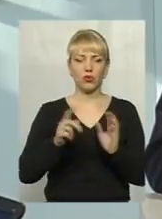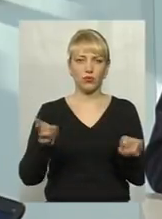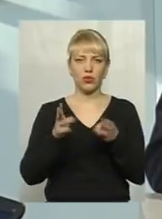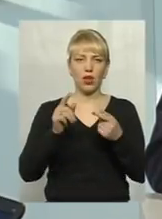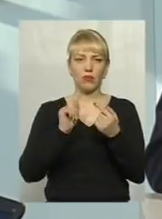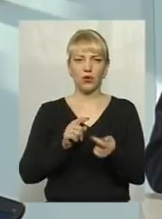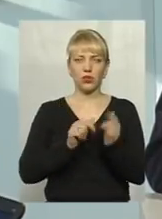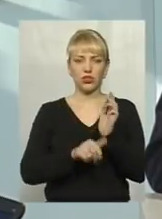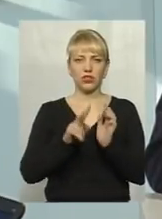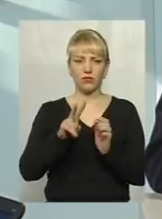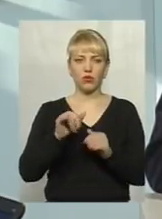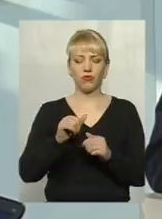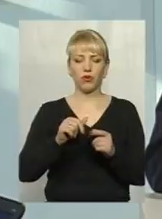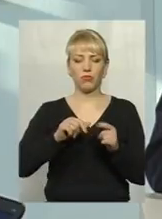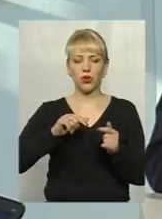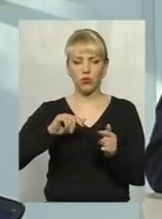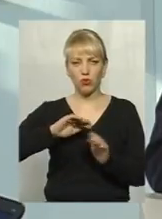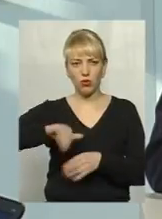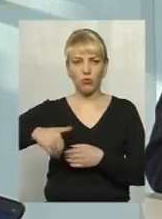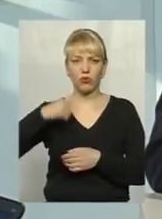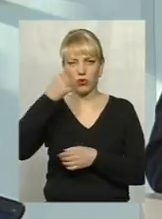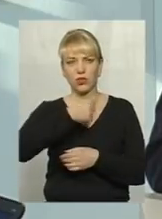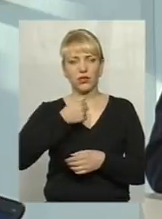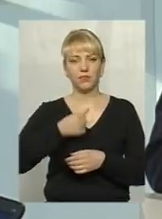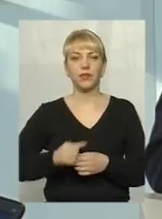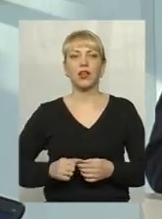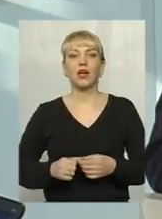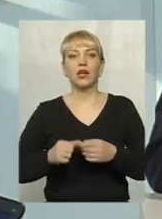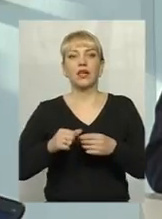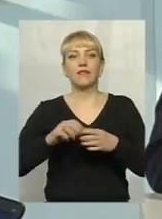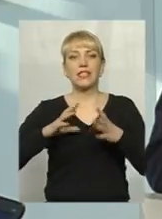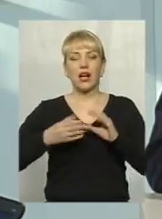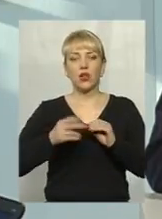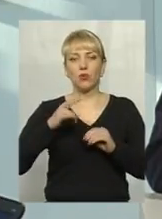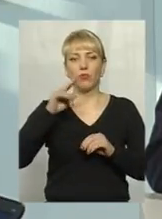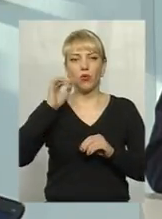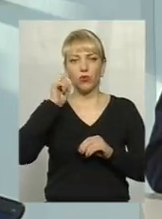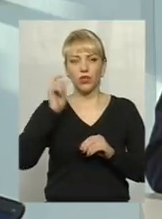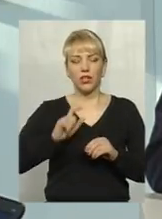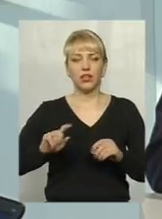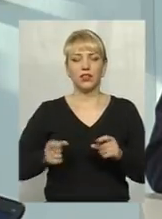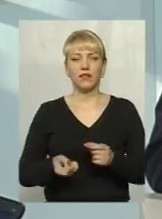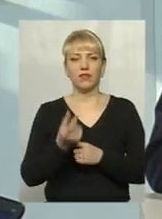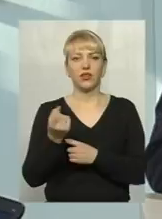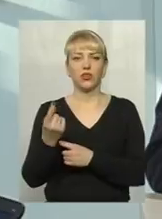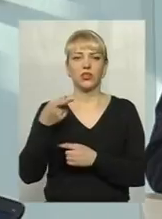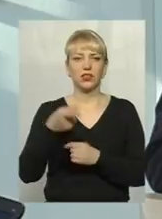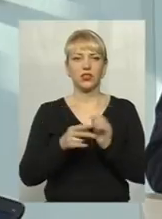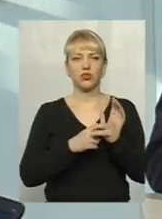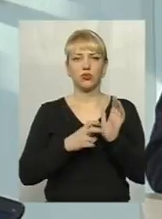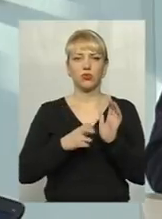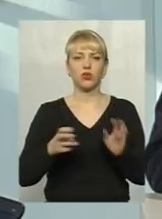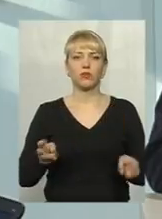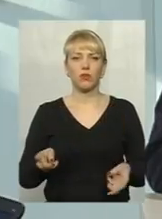62 у минулому році за цей самий період. Взагалом по Україні виникло вже більше 1700 пожеж.